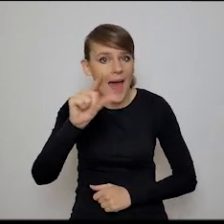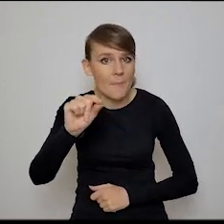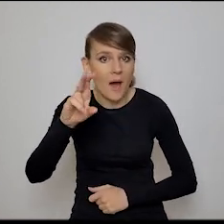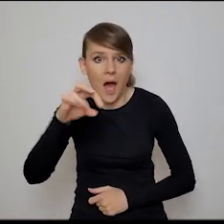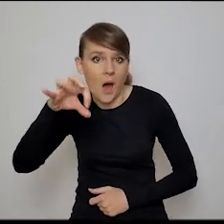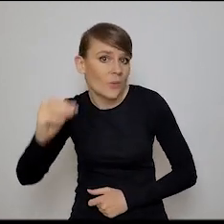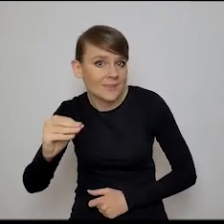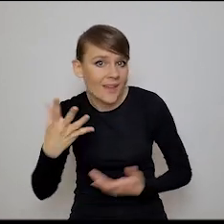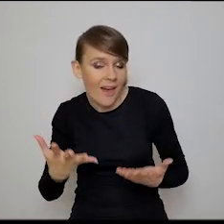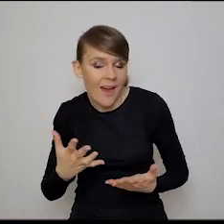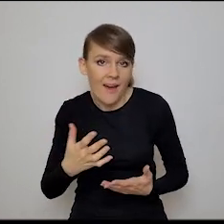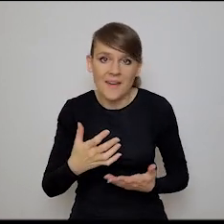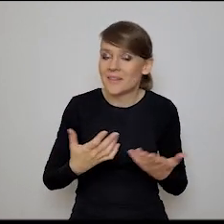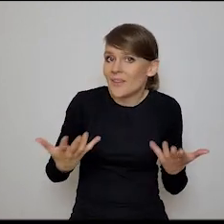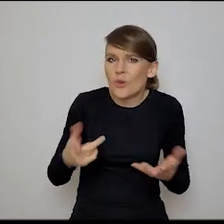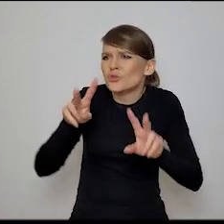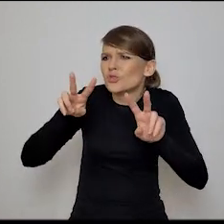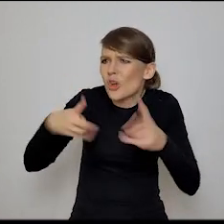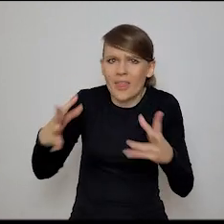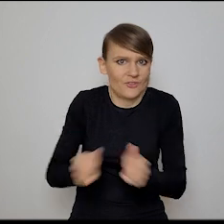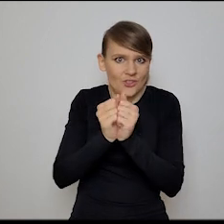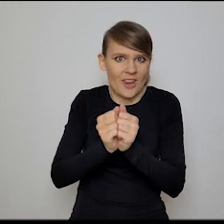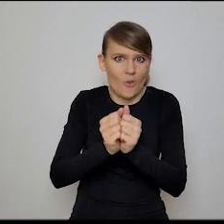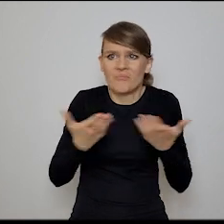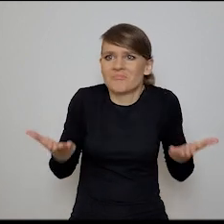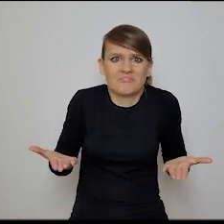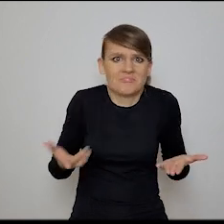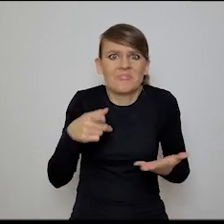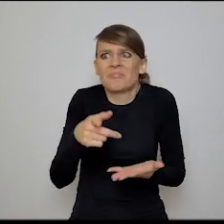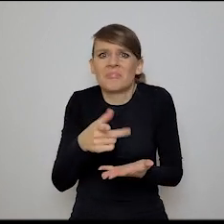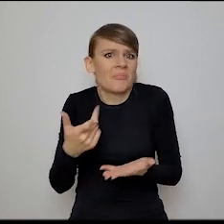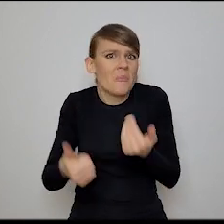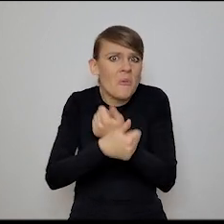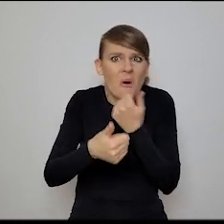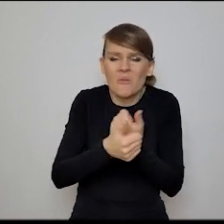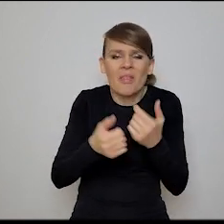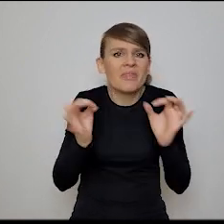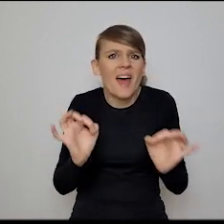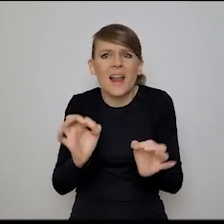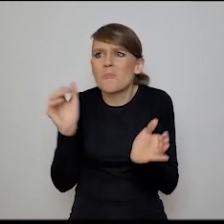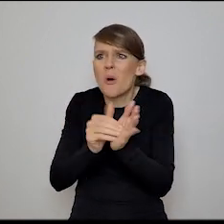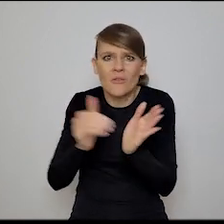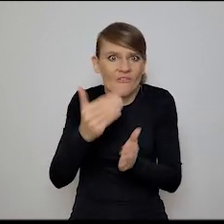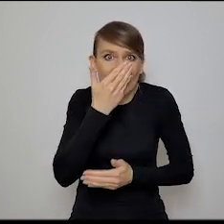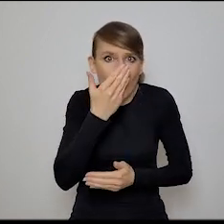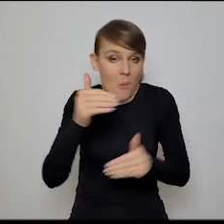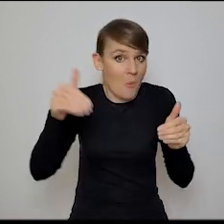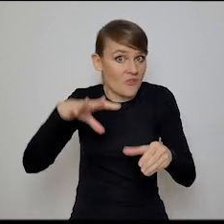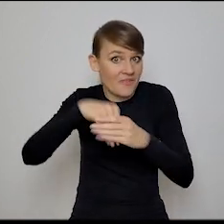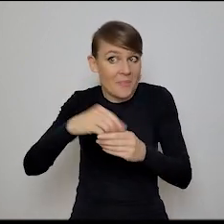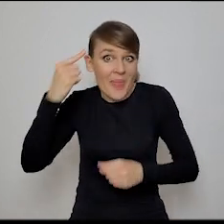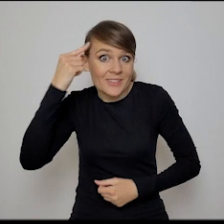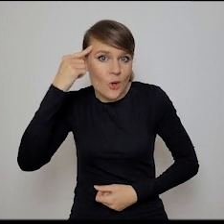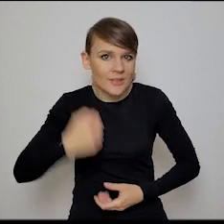a nie gdzie indziej, skąd to się wzięło, czego to jest z wynikiem, jaka jest potrzeba, która za tym stoi, albo jakaś tęsknota.